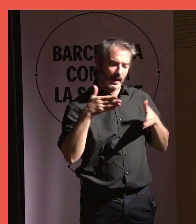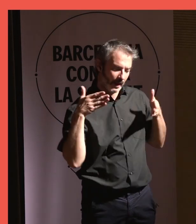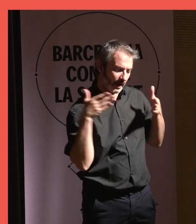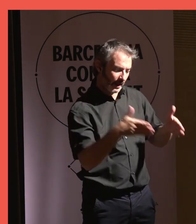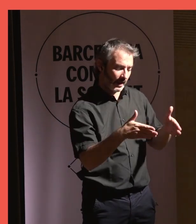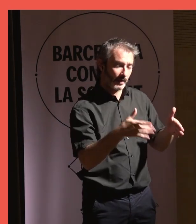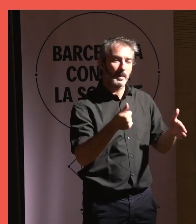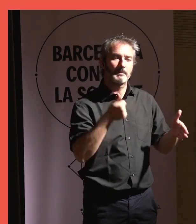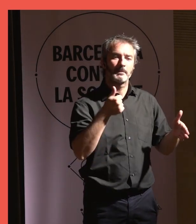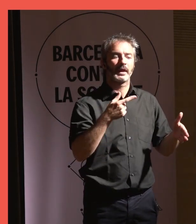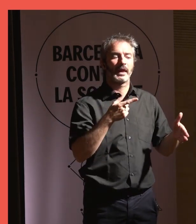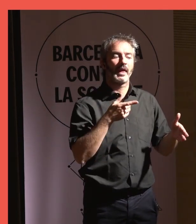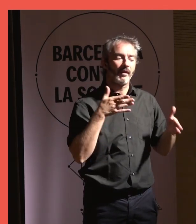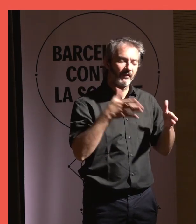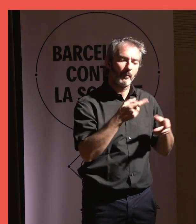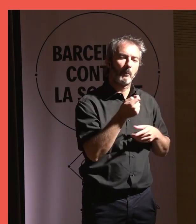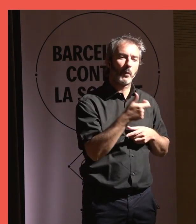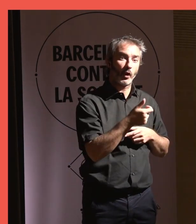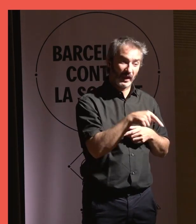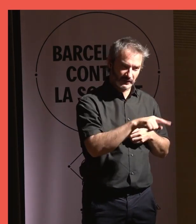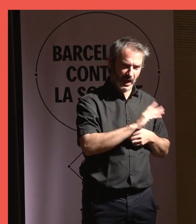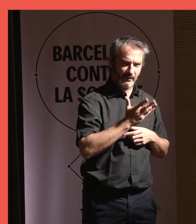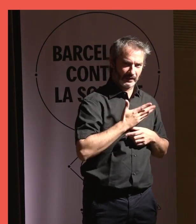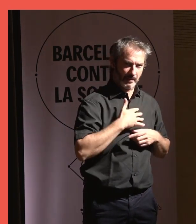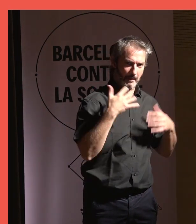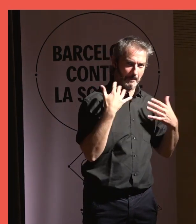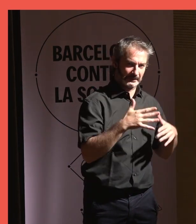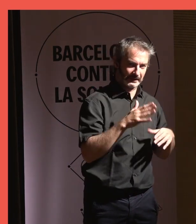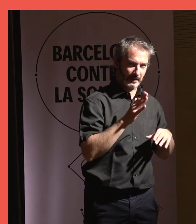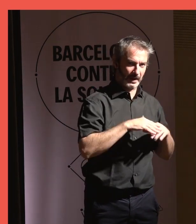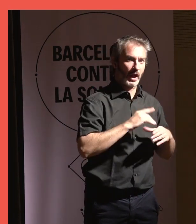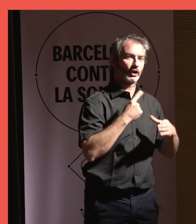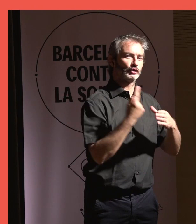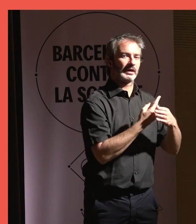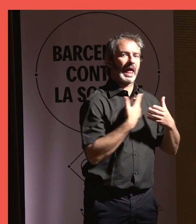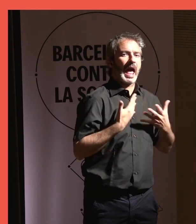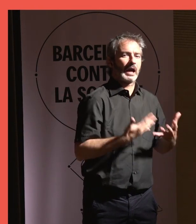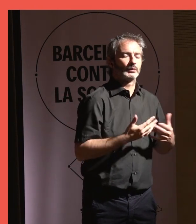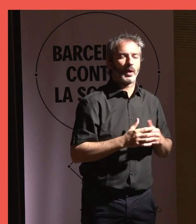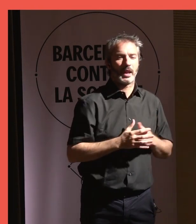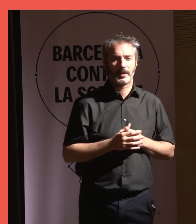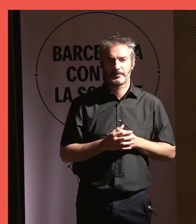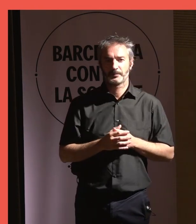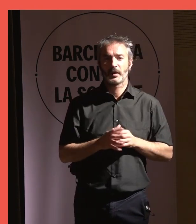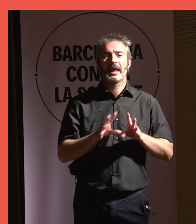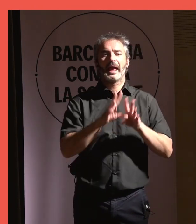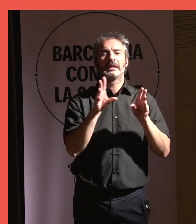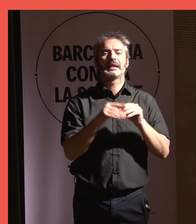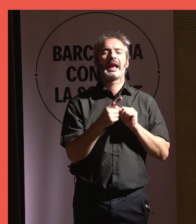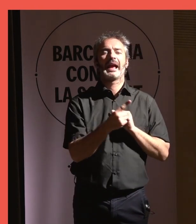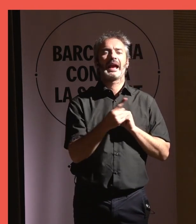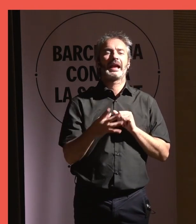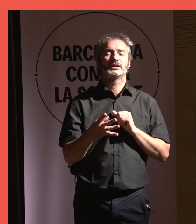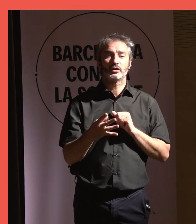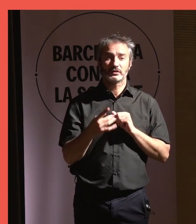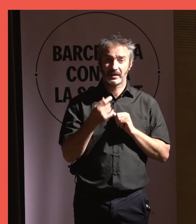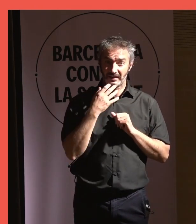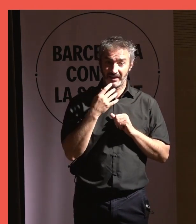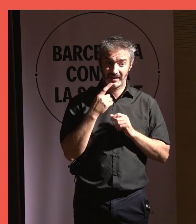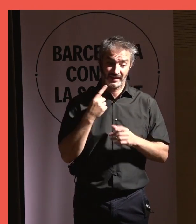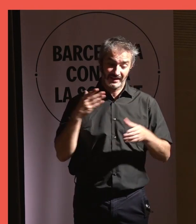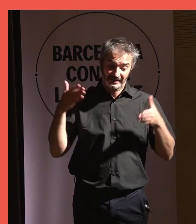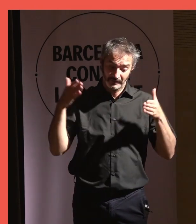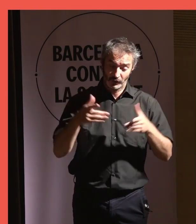se'n fan poques i són un dels col·lectius més afectats per la soledat actualment. Conclusió 14. Les intervencions en